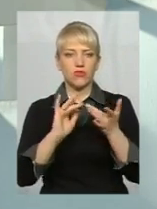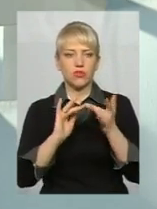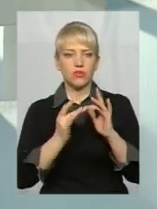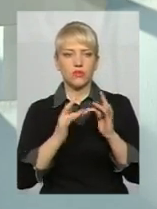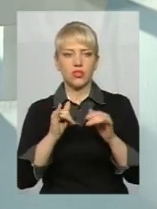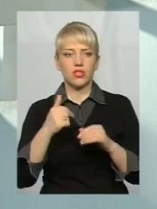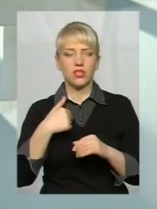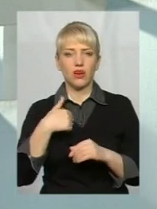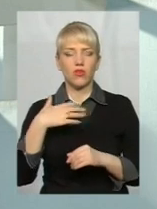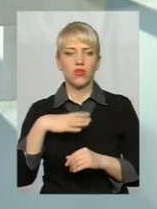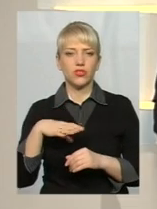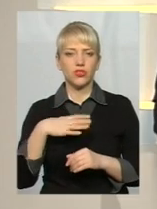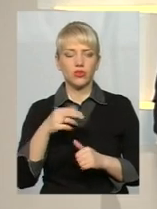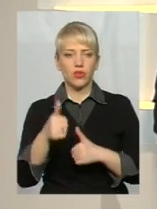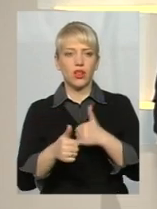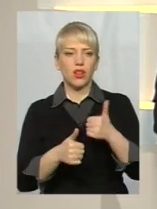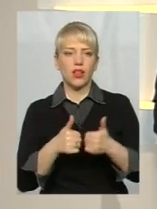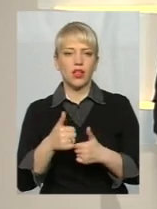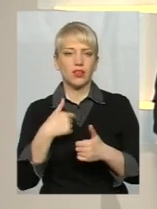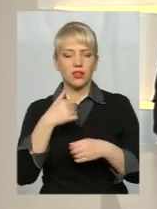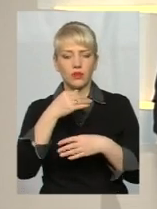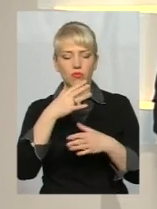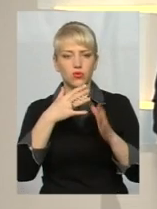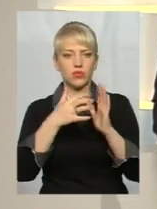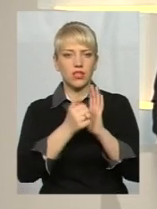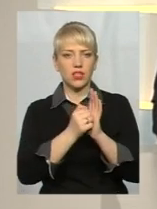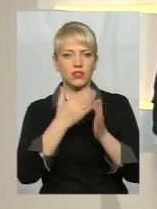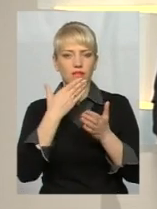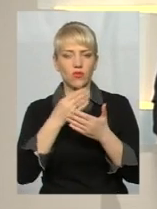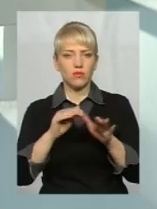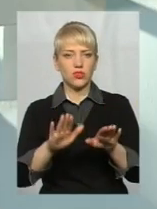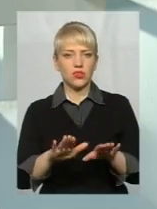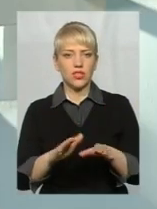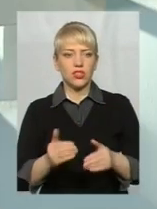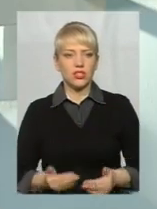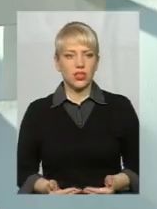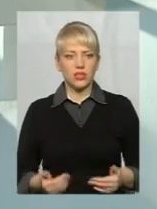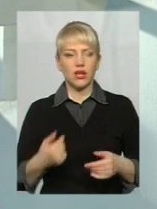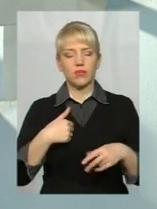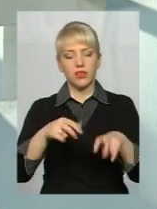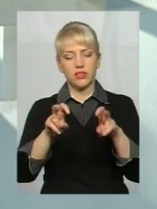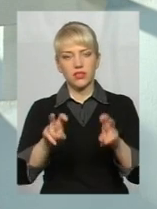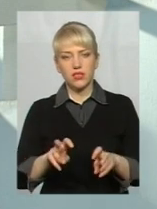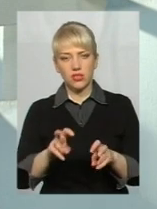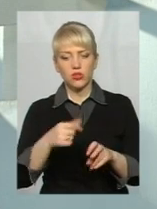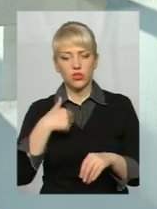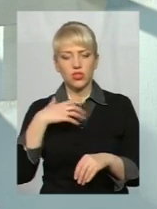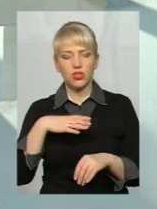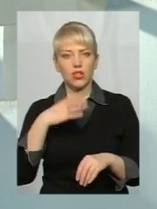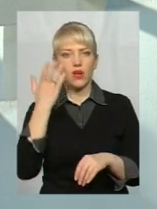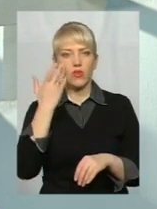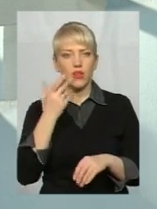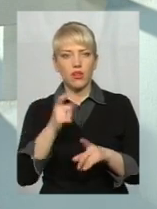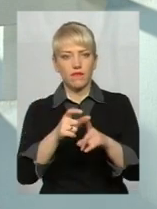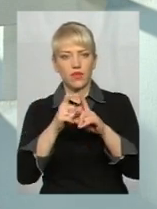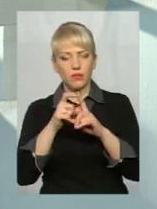очікую лайки, тобто я не можу зайнятися своїм життям, а я от сижу буквально і чекаю, коли мені відповідають.